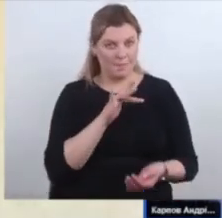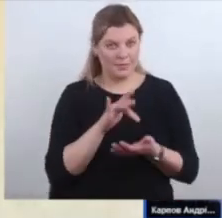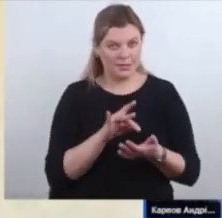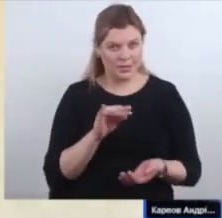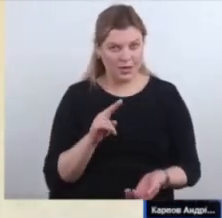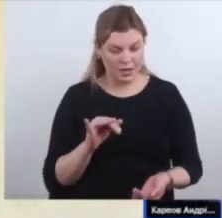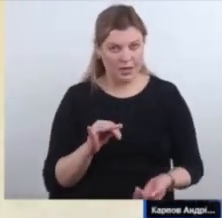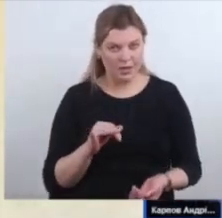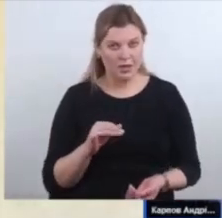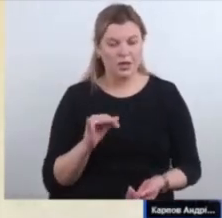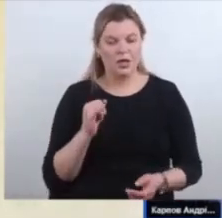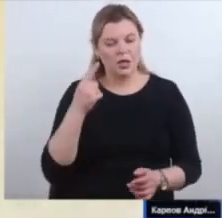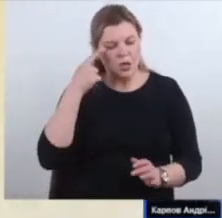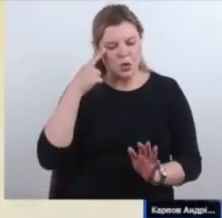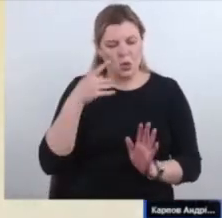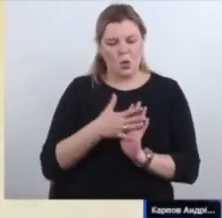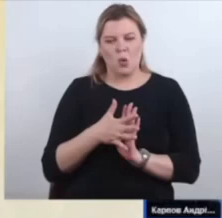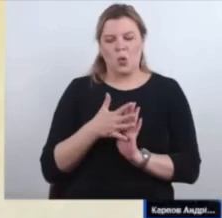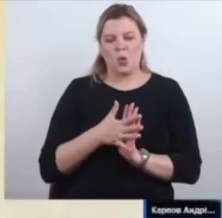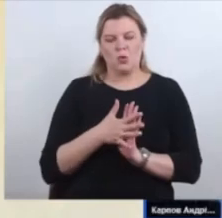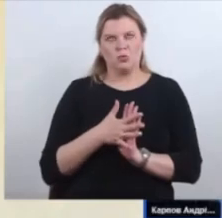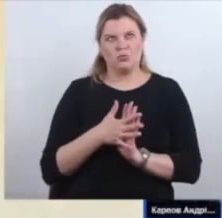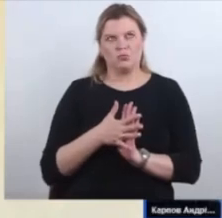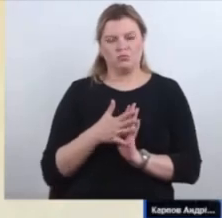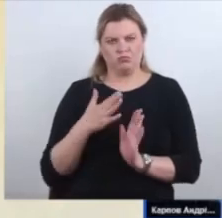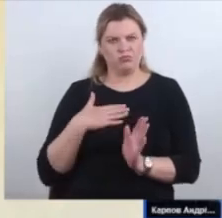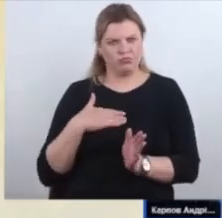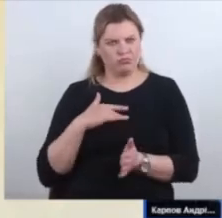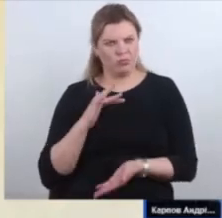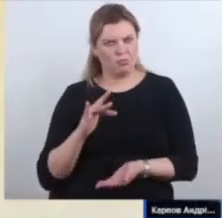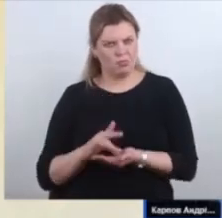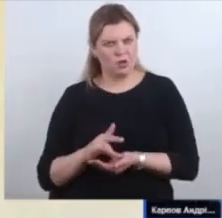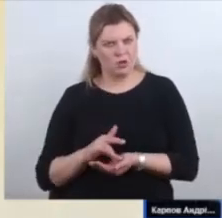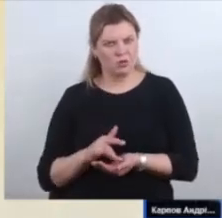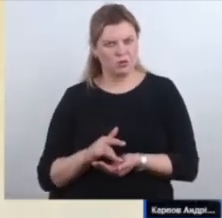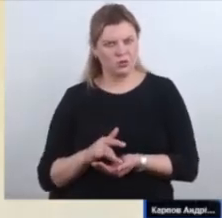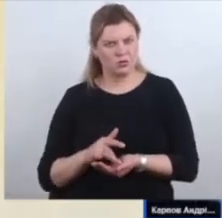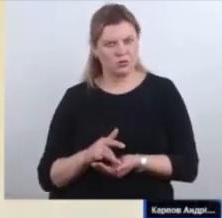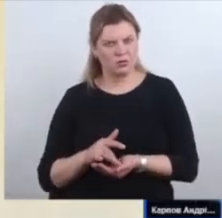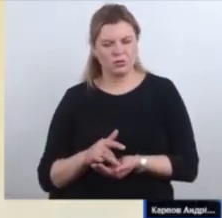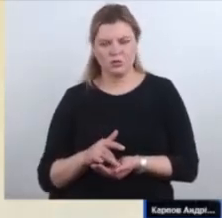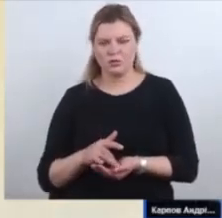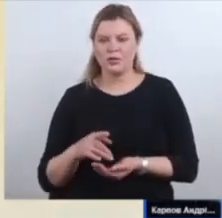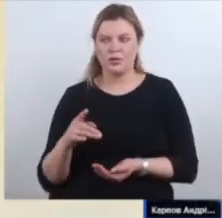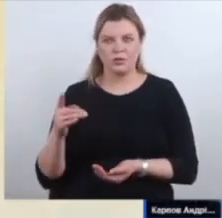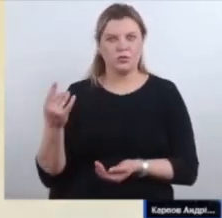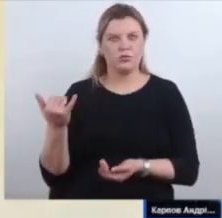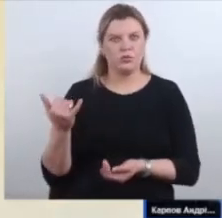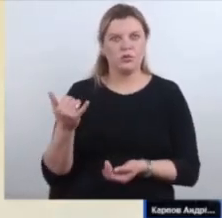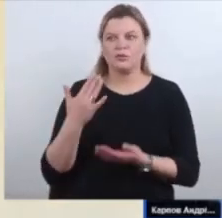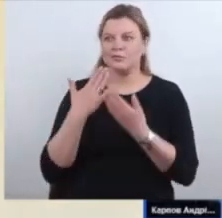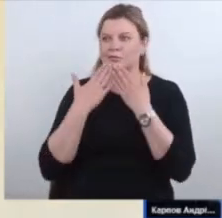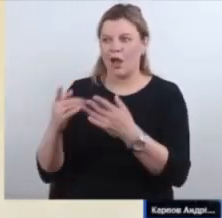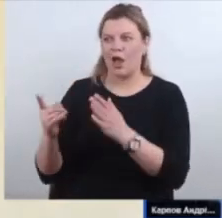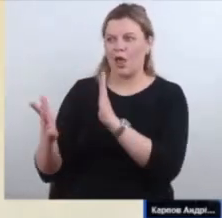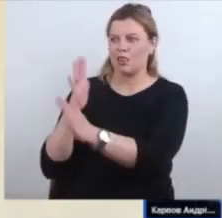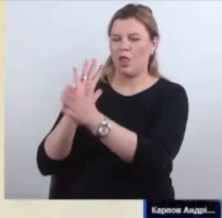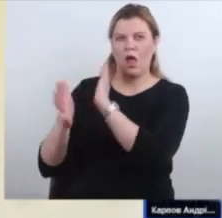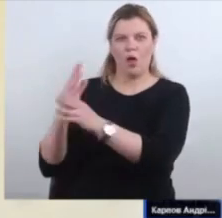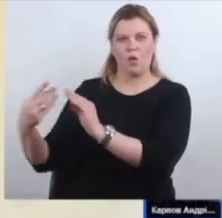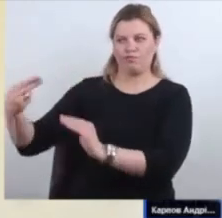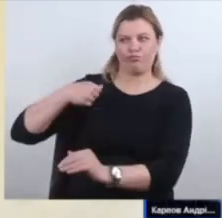розуміння того, що наше місто існує завдяки податкам наших підприємців.